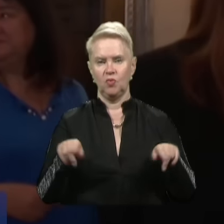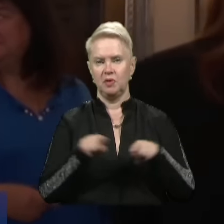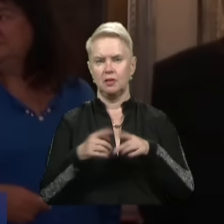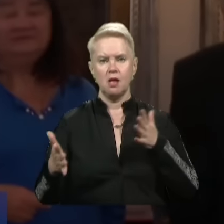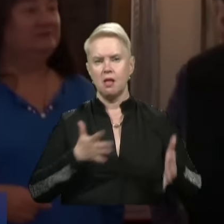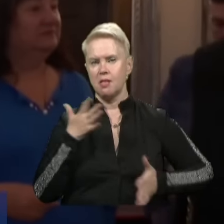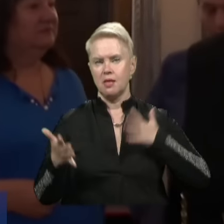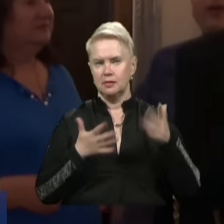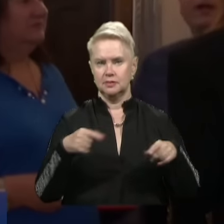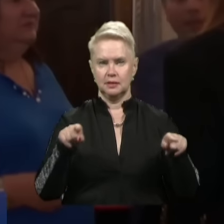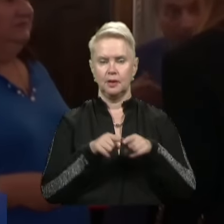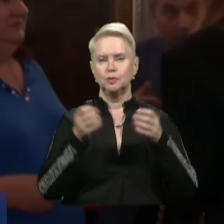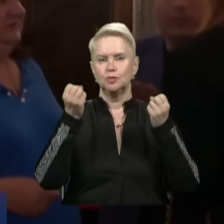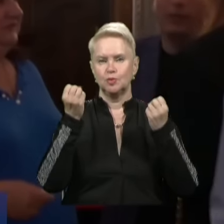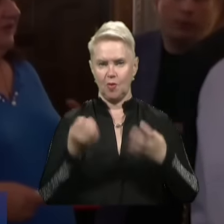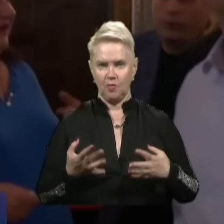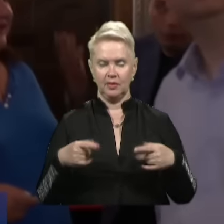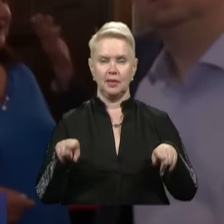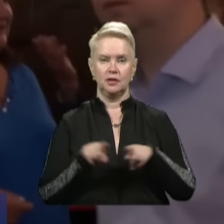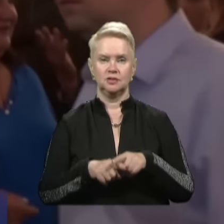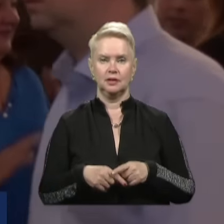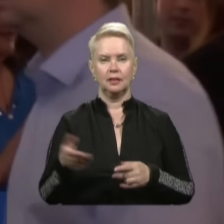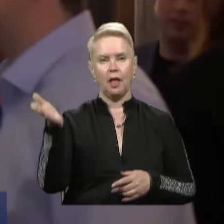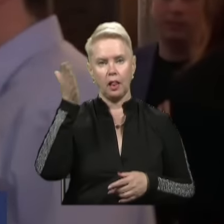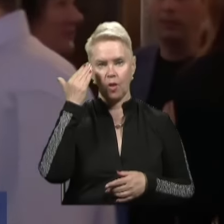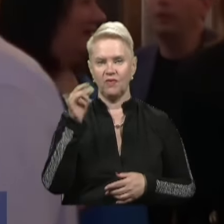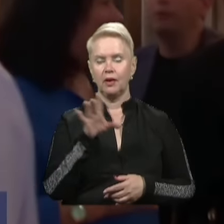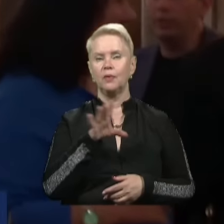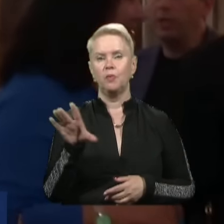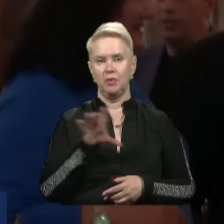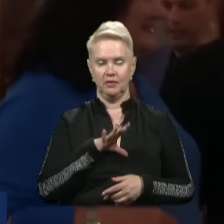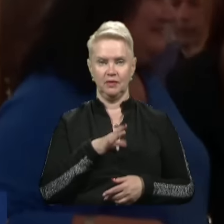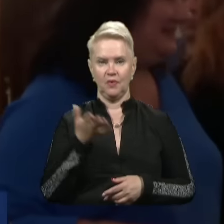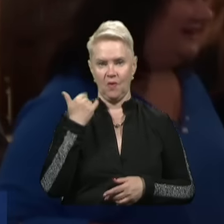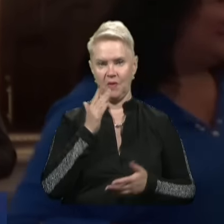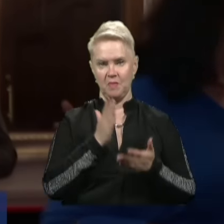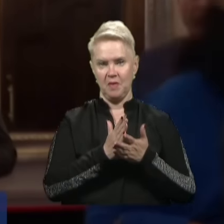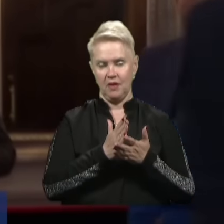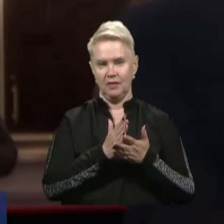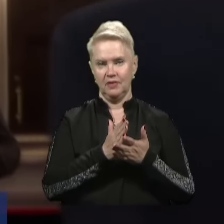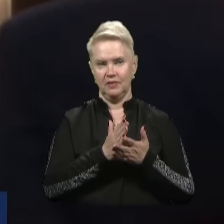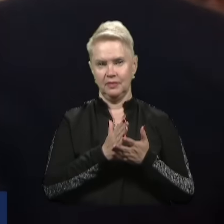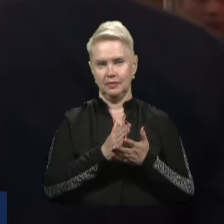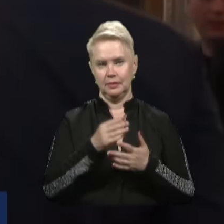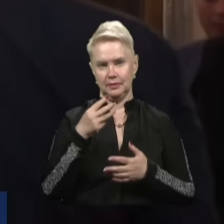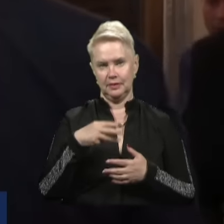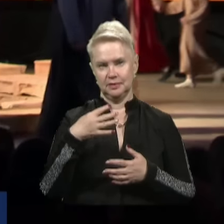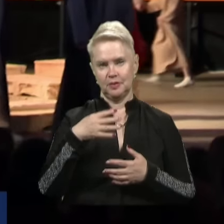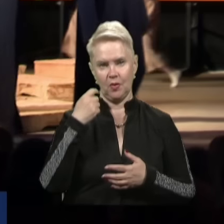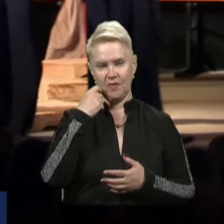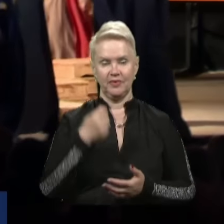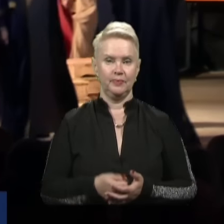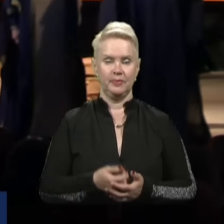енергічний, такий же скромний, такий же талановитий, який був, коли нам було по 30 та 40